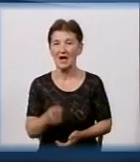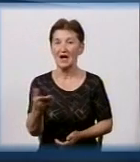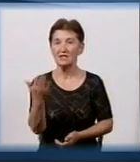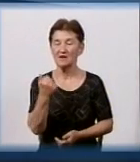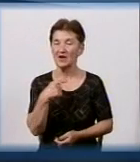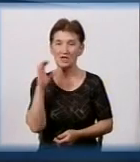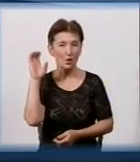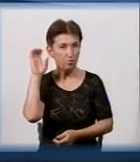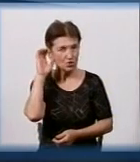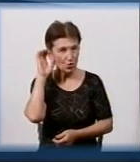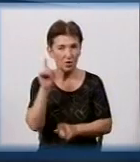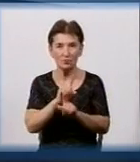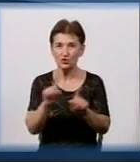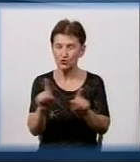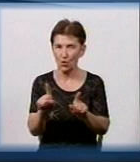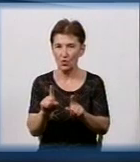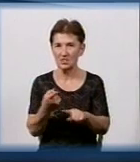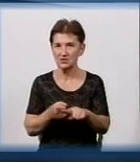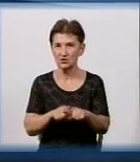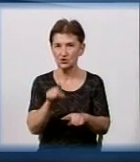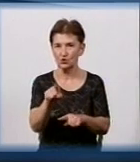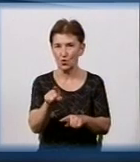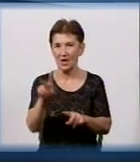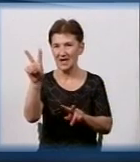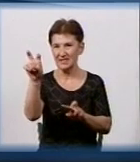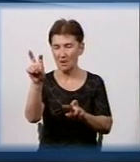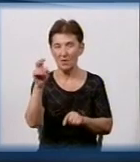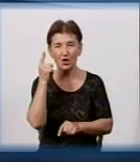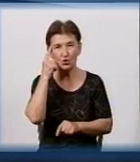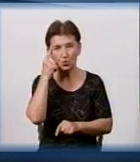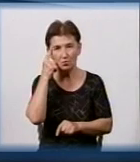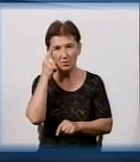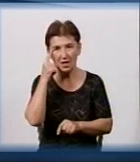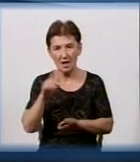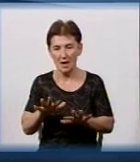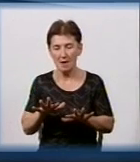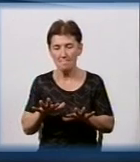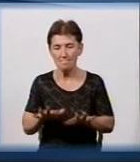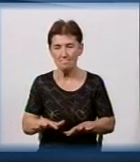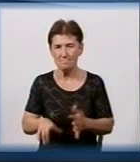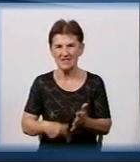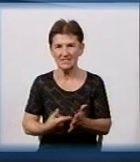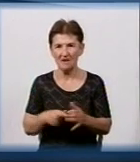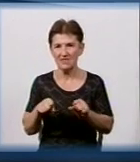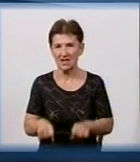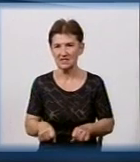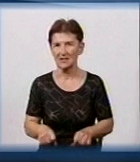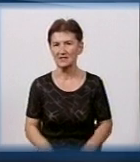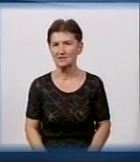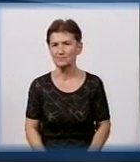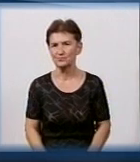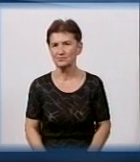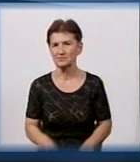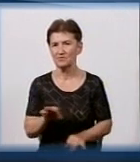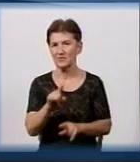приводу, з приводу теми нашої програми, думає міська влада, а в її особі виступатиме начальник інспекції з